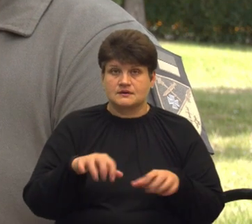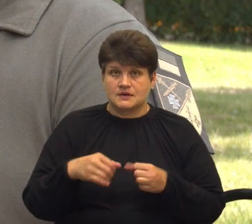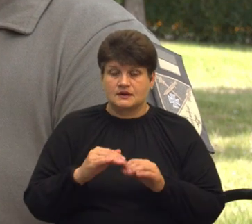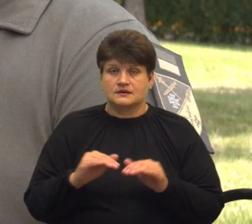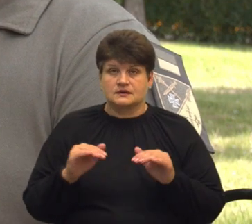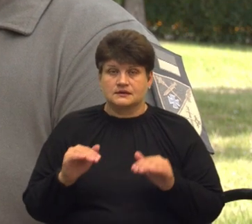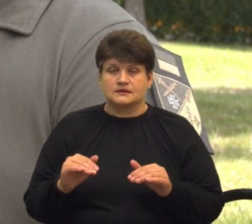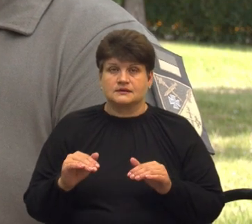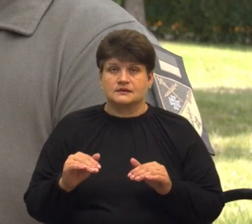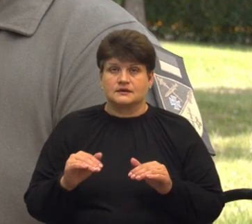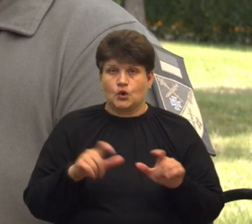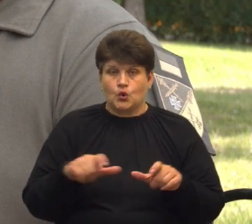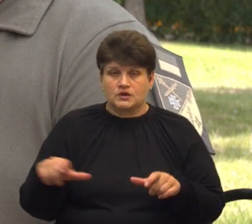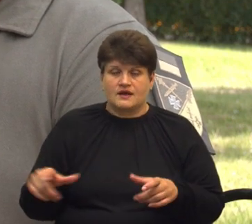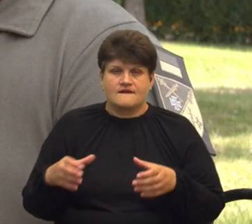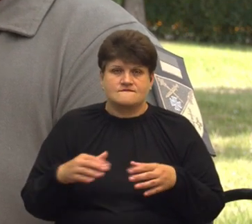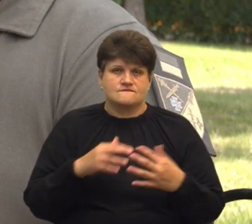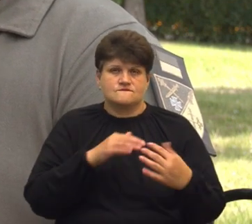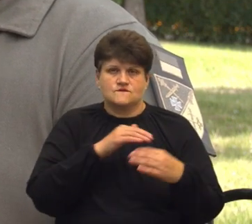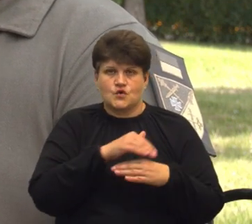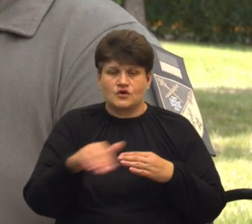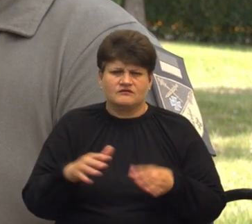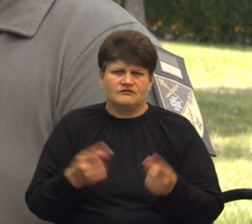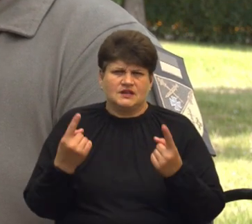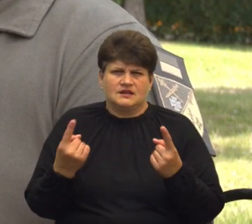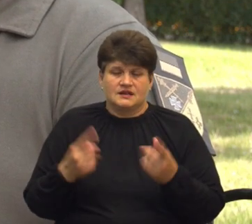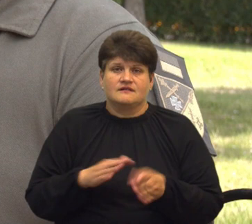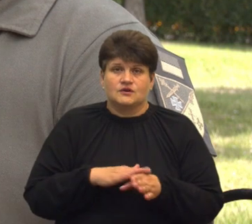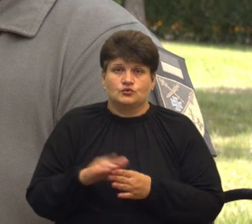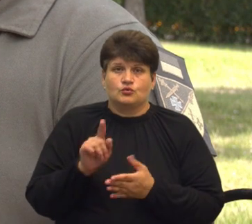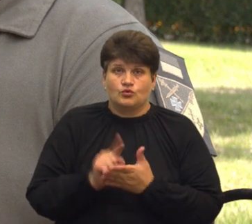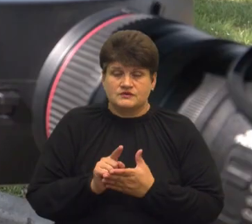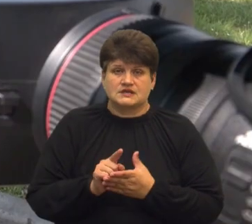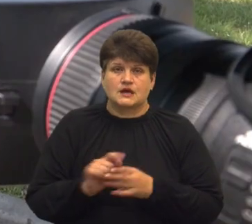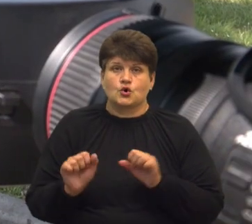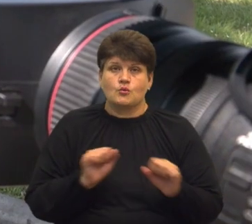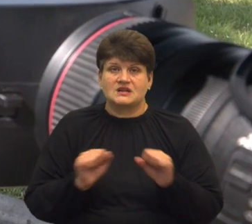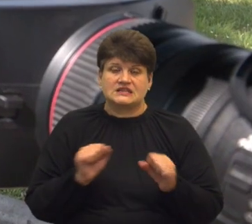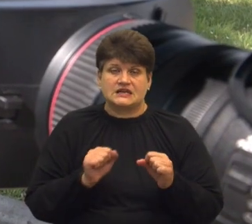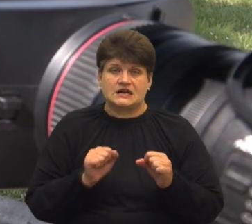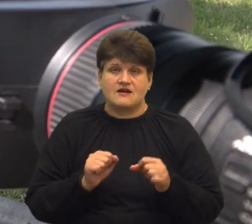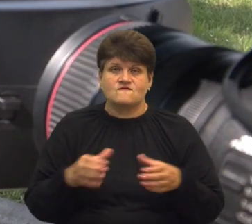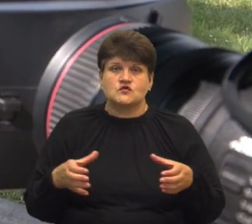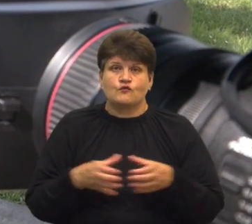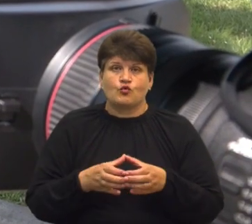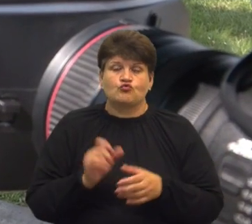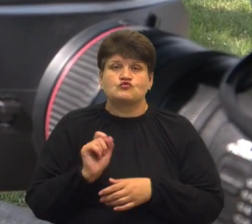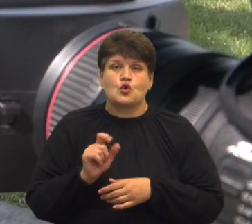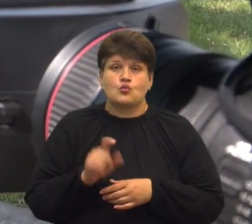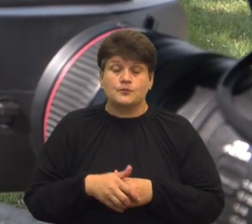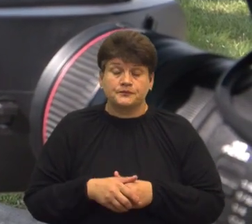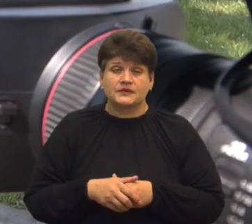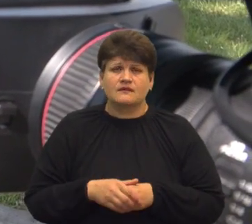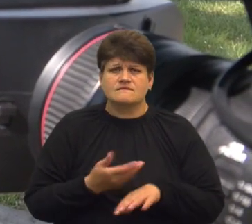великий. Командира взводу забрали, я виконував обов'язки командира взводу на Золотому. Ігор каже, найважчим для нього був